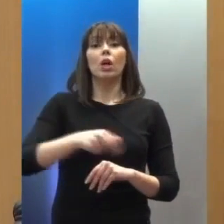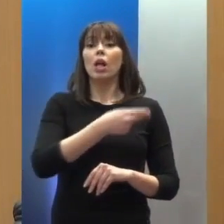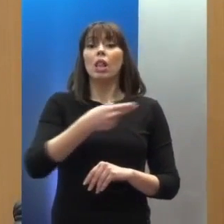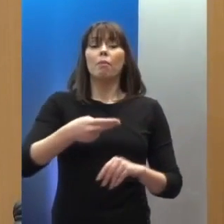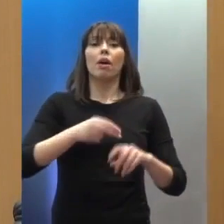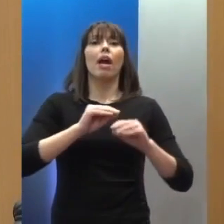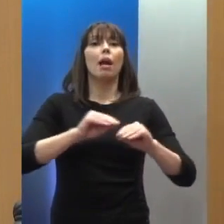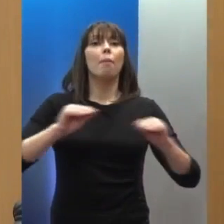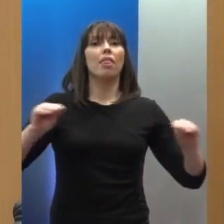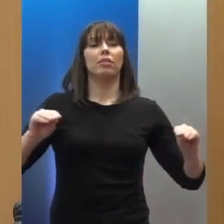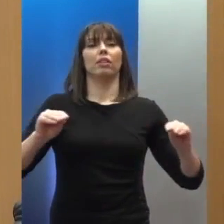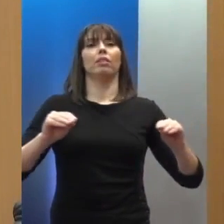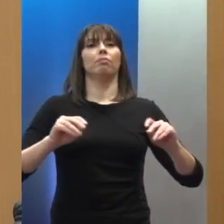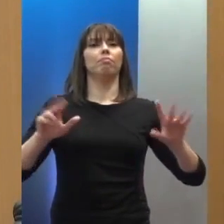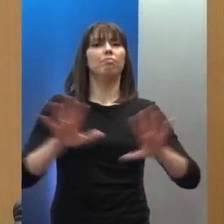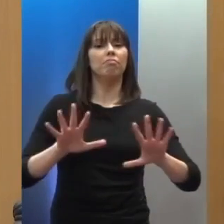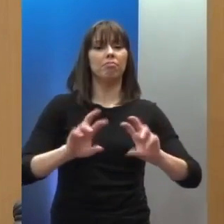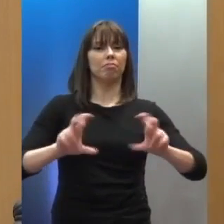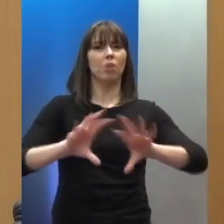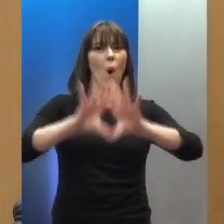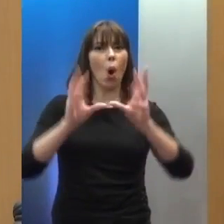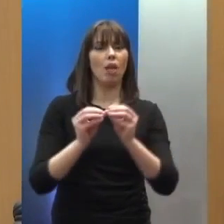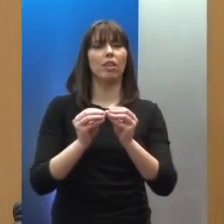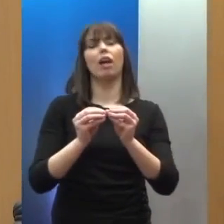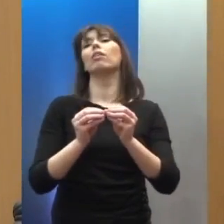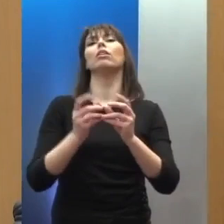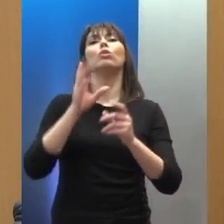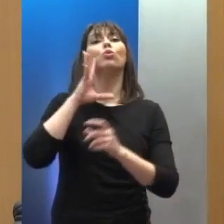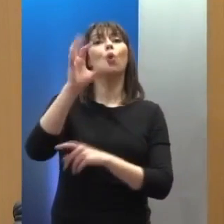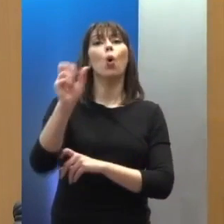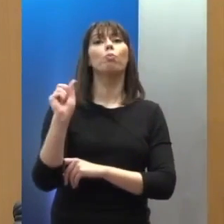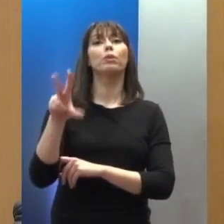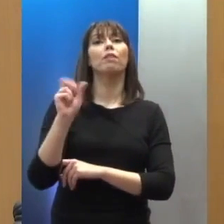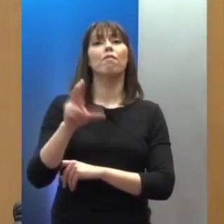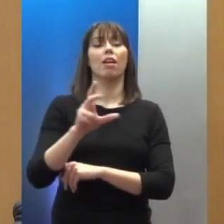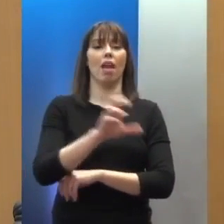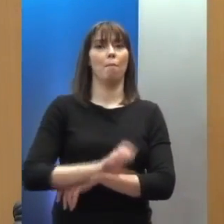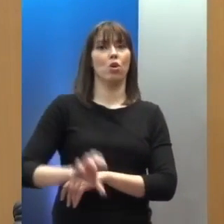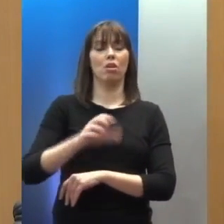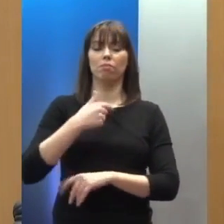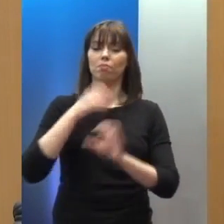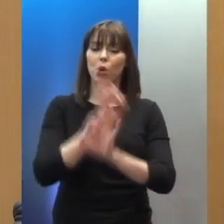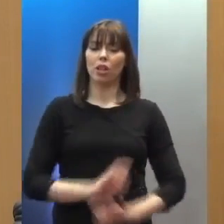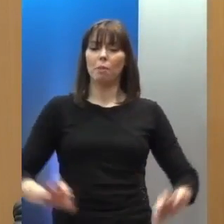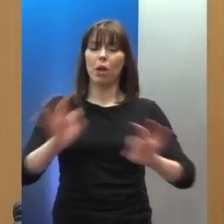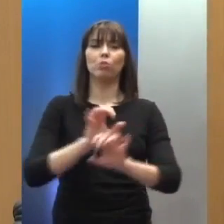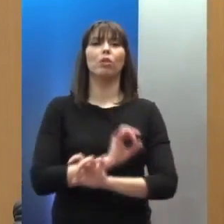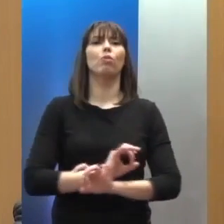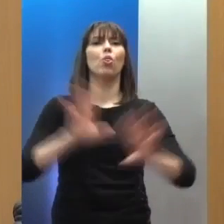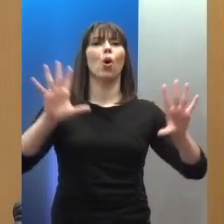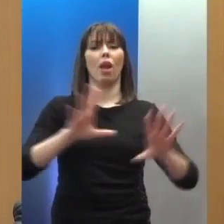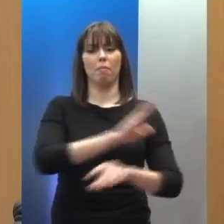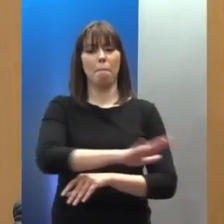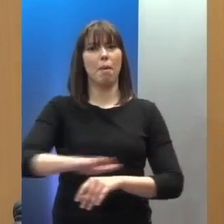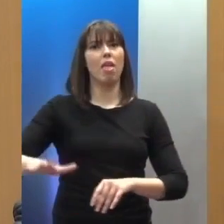στα μέσα επικοινωνίες κατά την ψηφιακή εποχή προετοιμάζουμε online μαθήματα ελεύθερης πρόσβαση για παιδιά αλλά και για